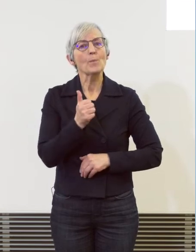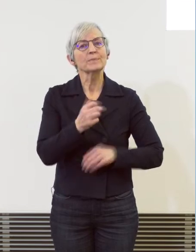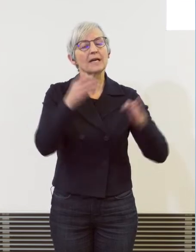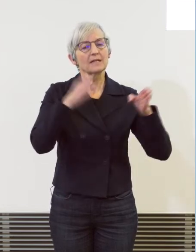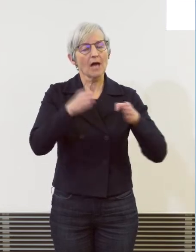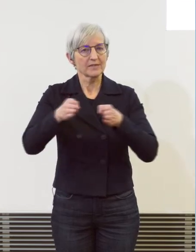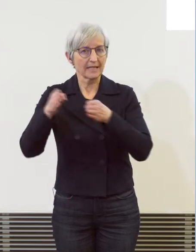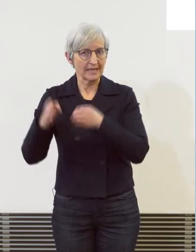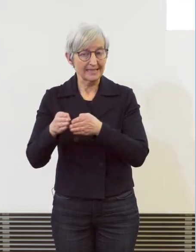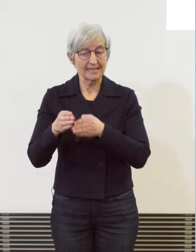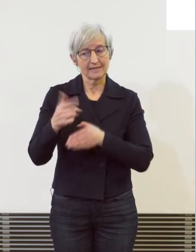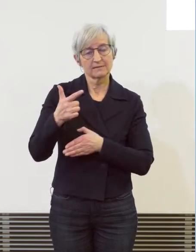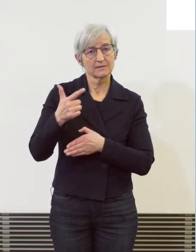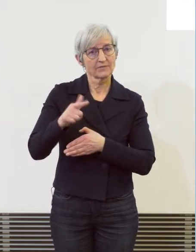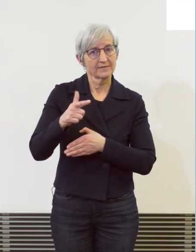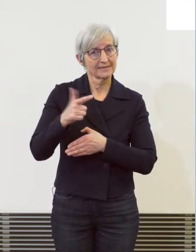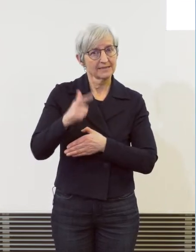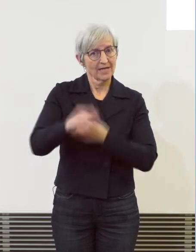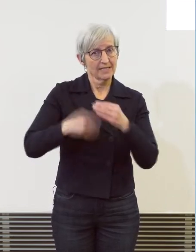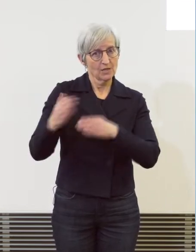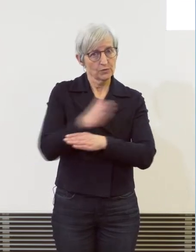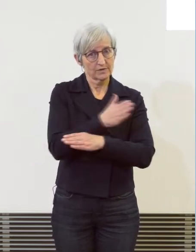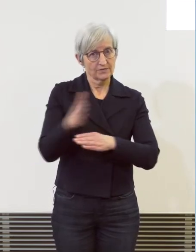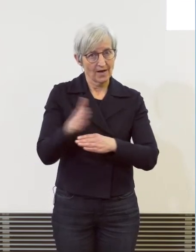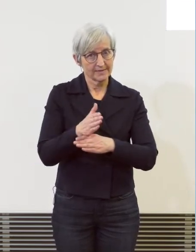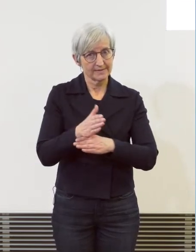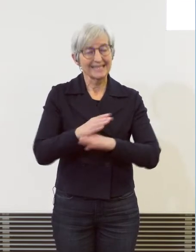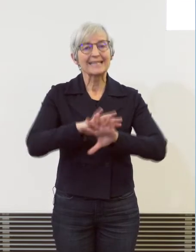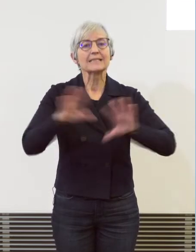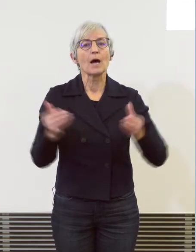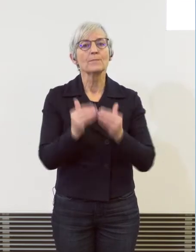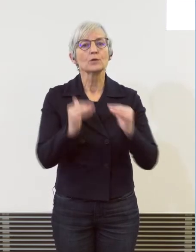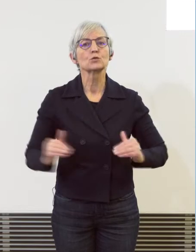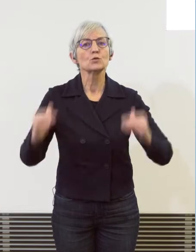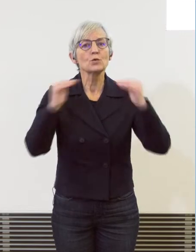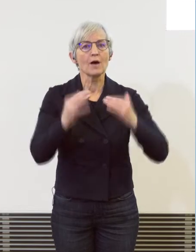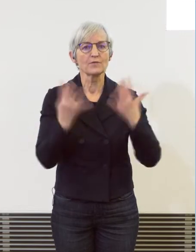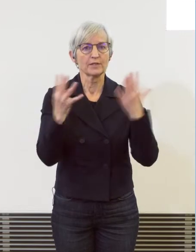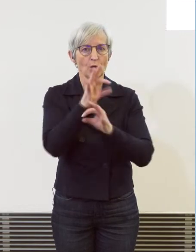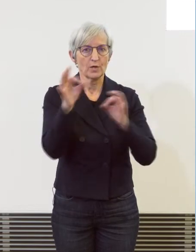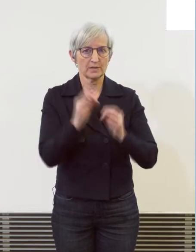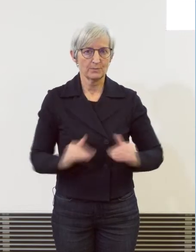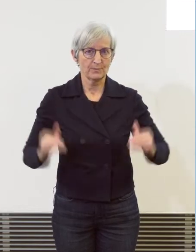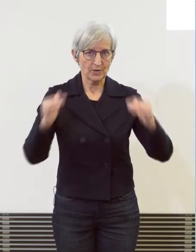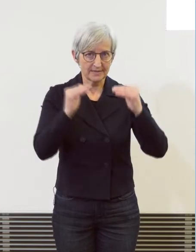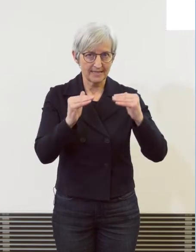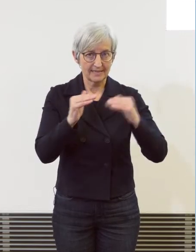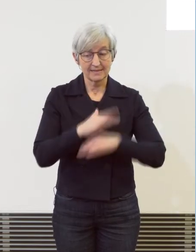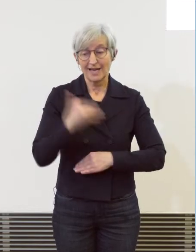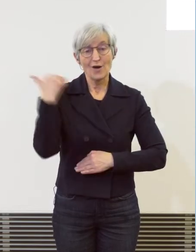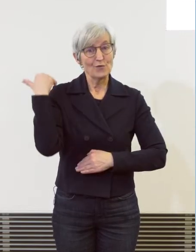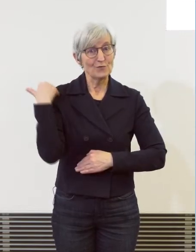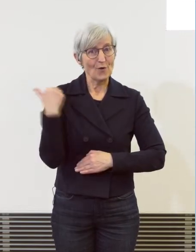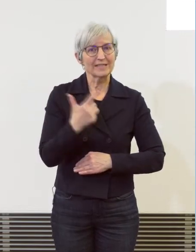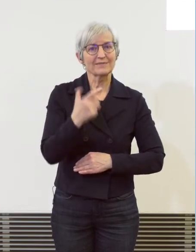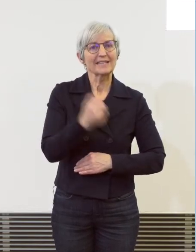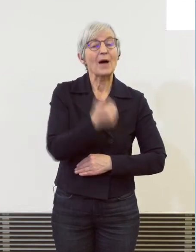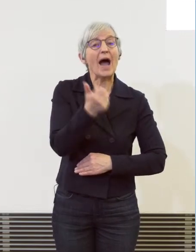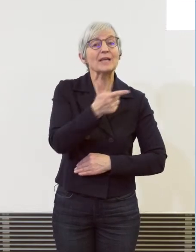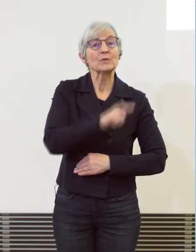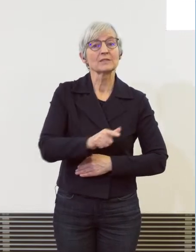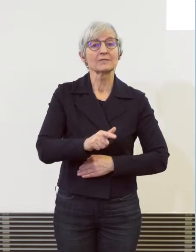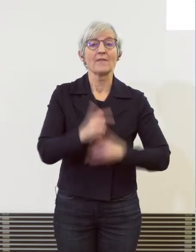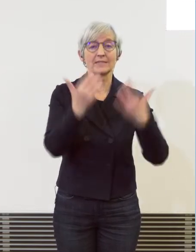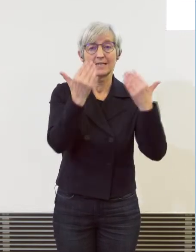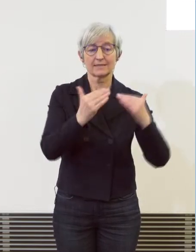2022 gesamthaft um 9% zugenommen. Sie haben es gehört, die Tiefstwerte, die wir gehabt haben im 2021, sind